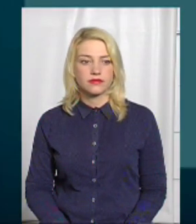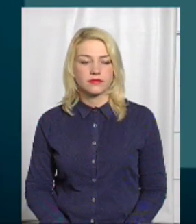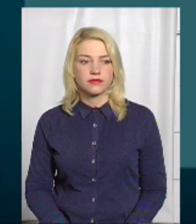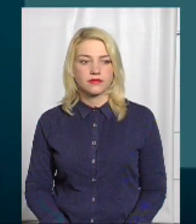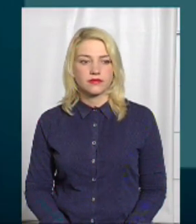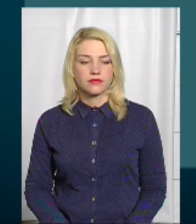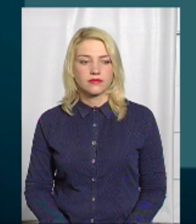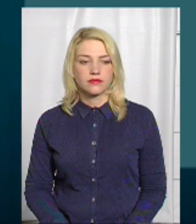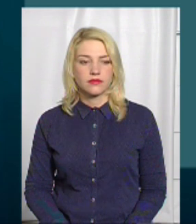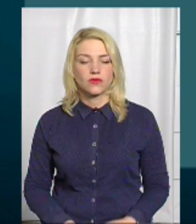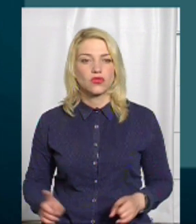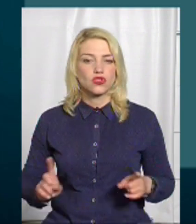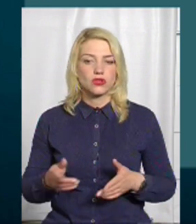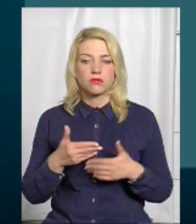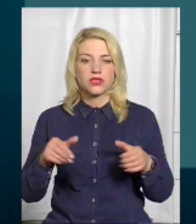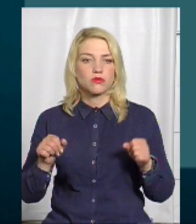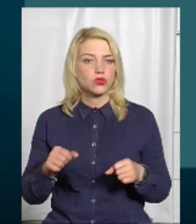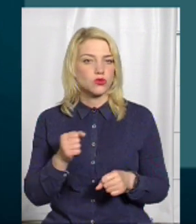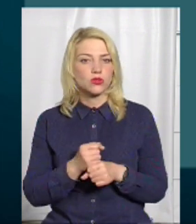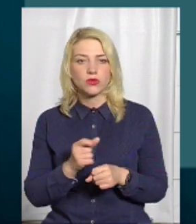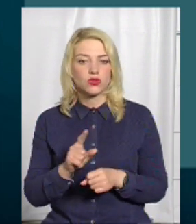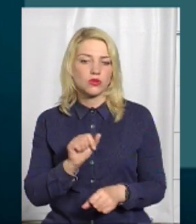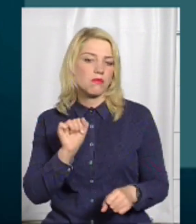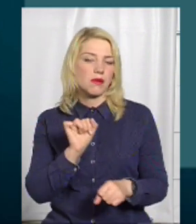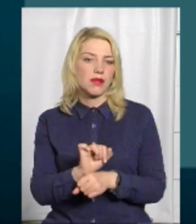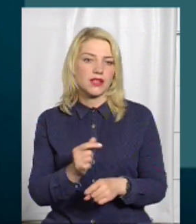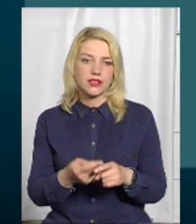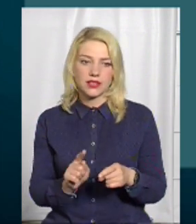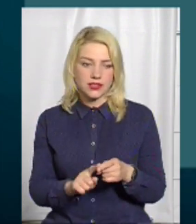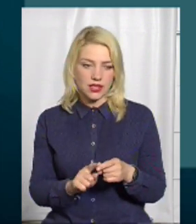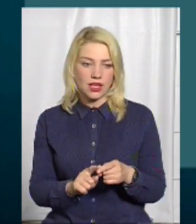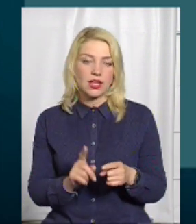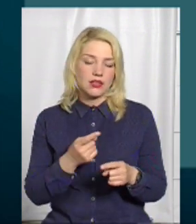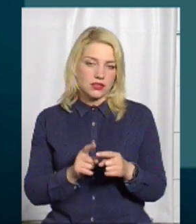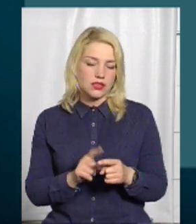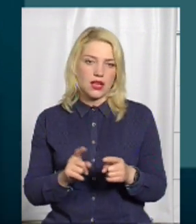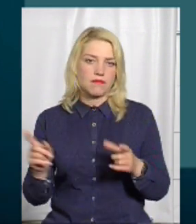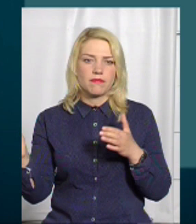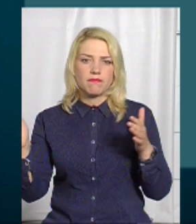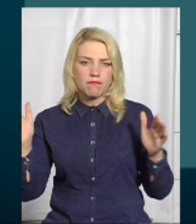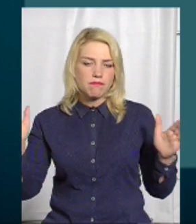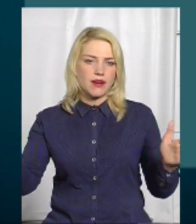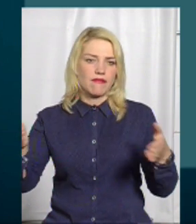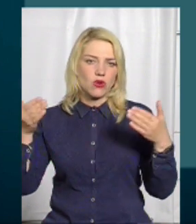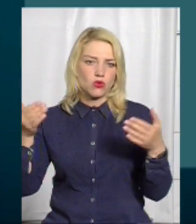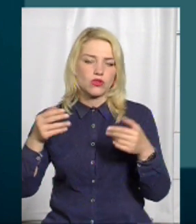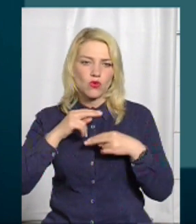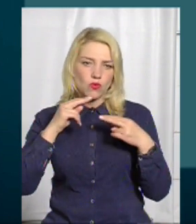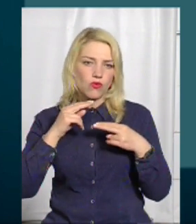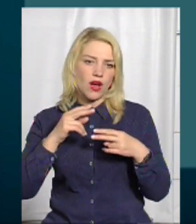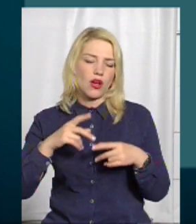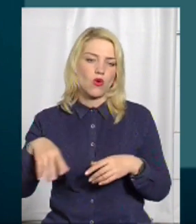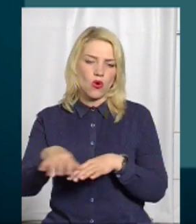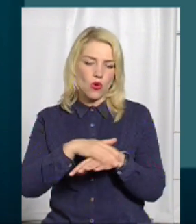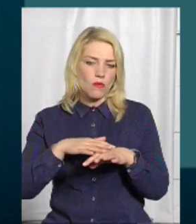Що максимум зможемо зробити, щоб припинити це, це припинити увагу громадськості до цієї проблеми. Тому